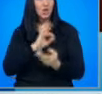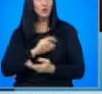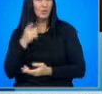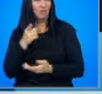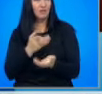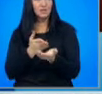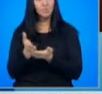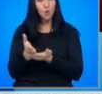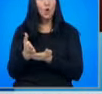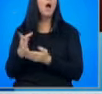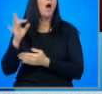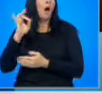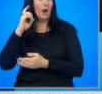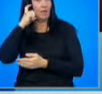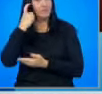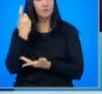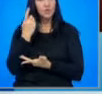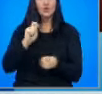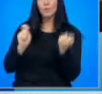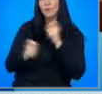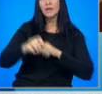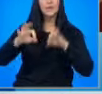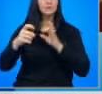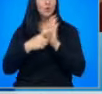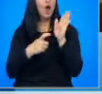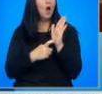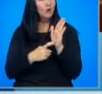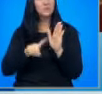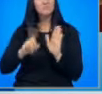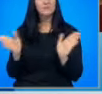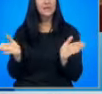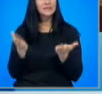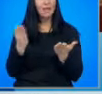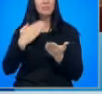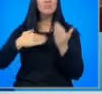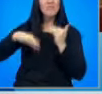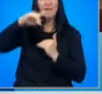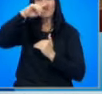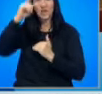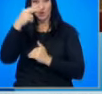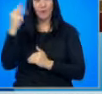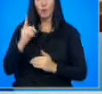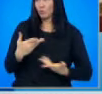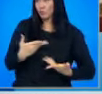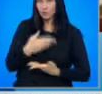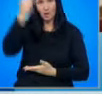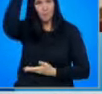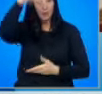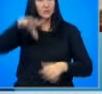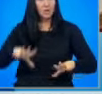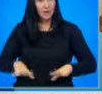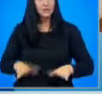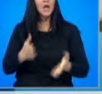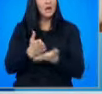в тази посока. Румен Радев смята, че промените в изборния кодекс не са най-важната тема, която вълнува българските граждани.